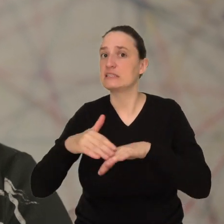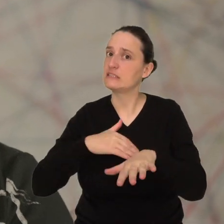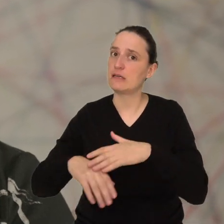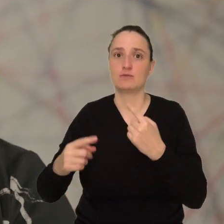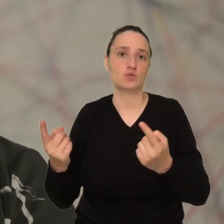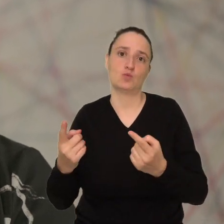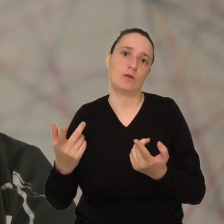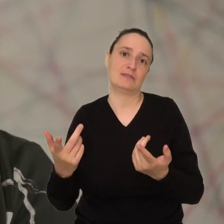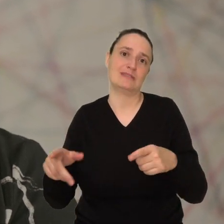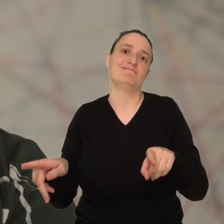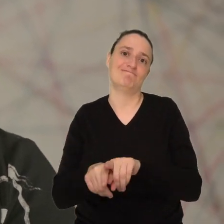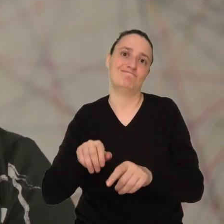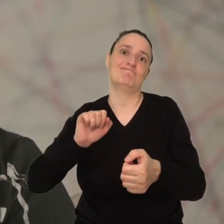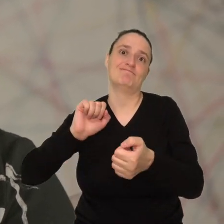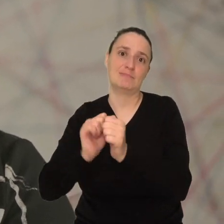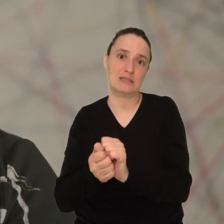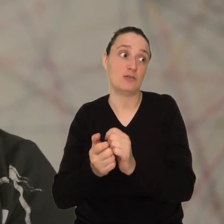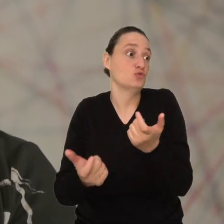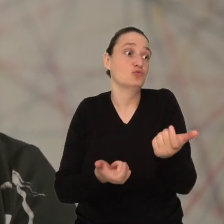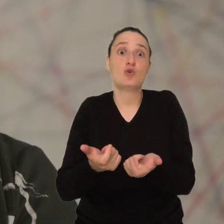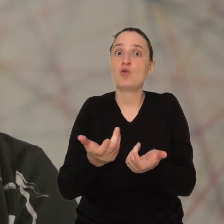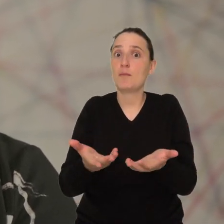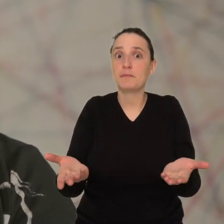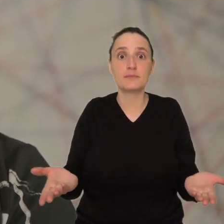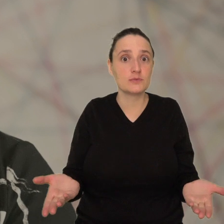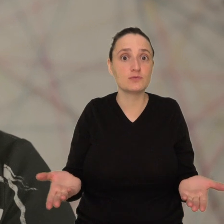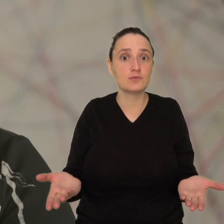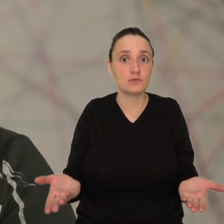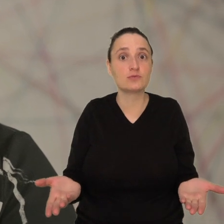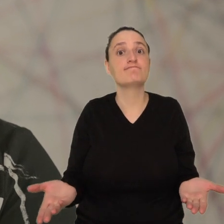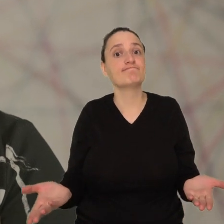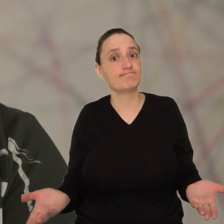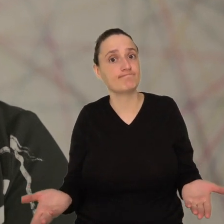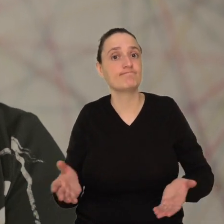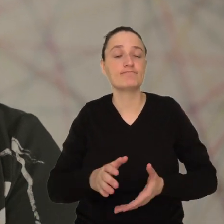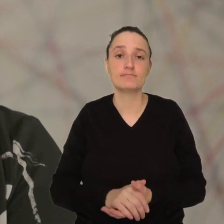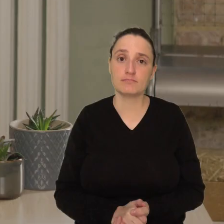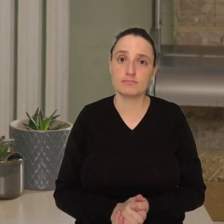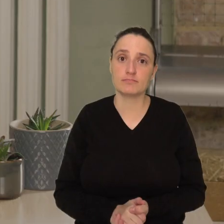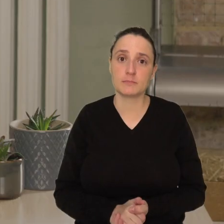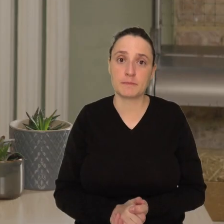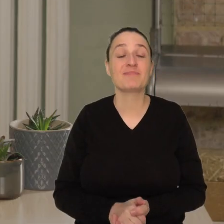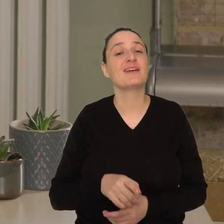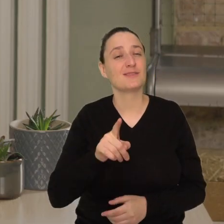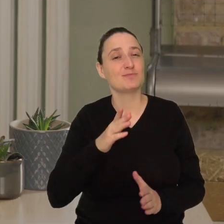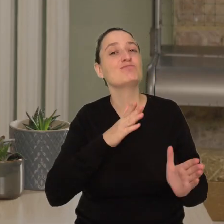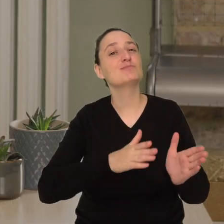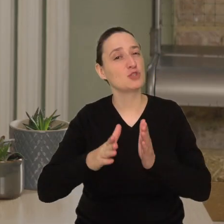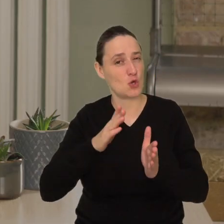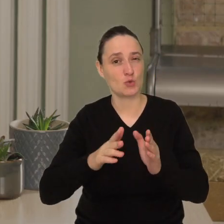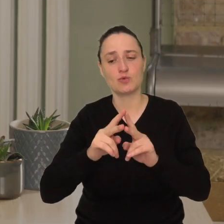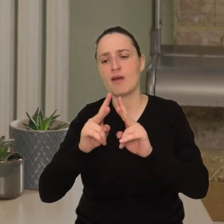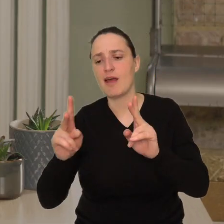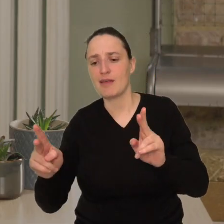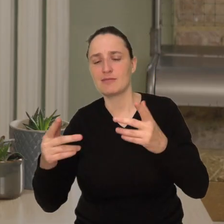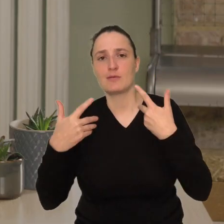sytuacji zawodowej na skutek zmiany sytuacji życiowej? Przygotuj się na nowy etap swojego